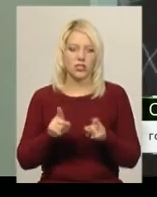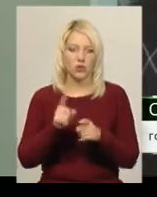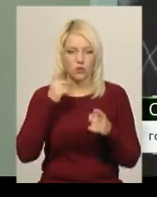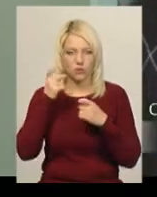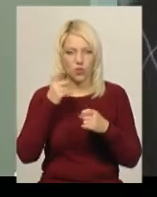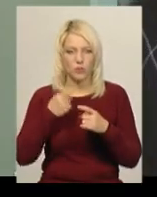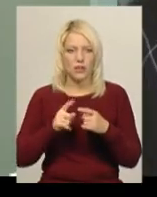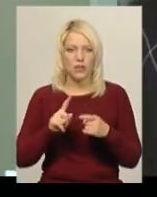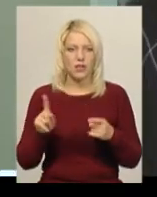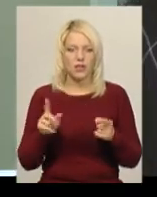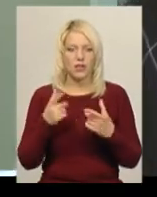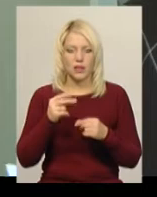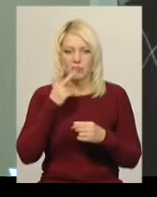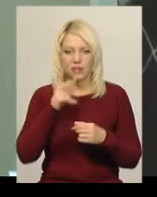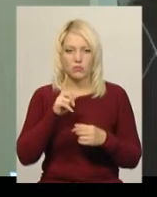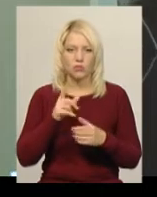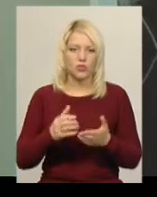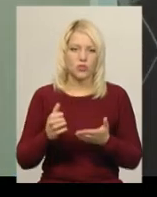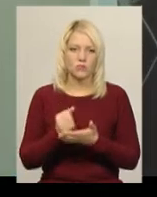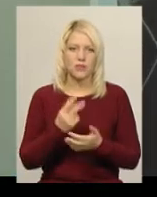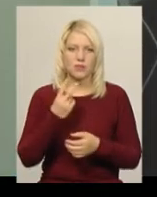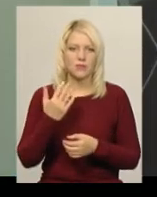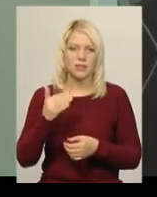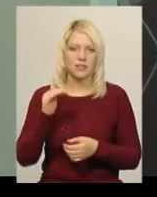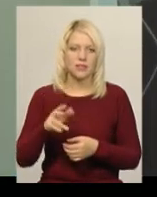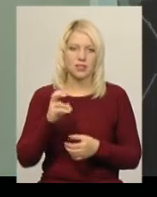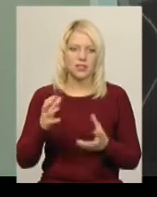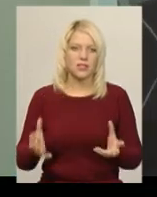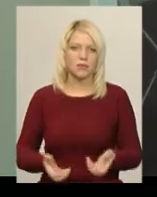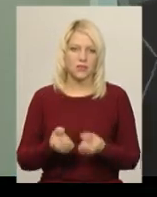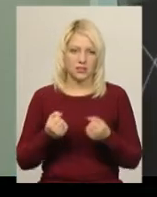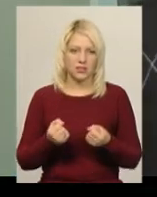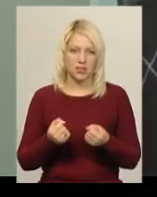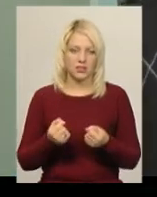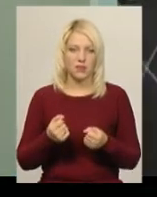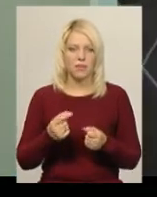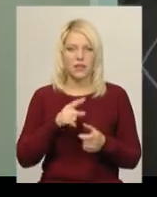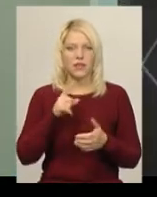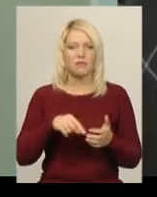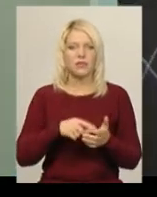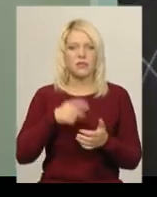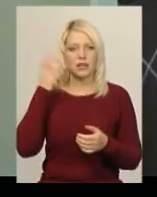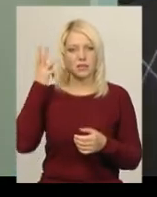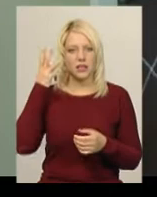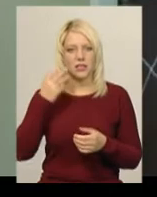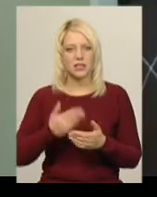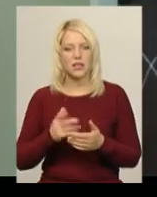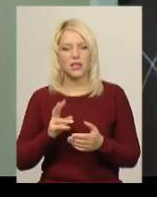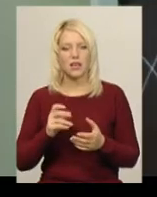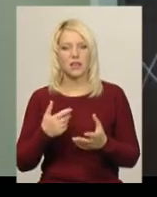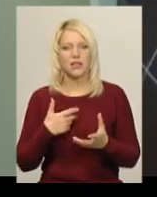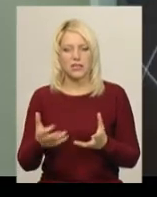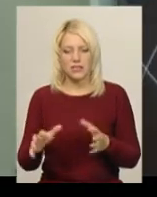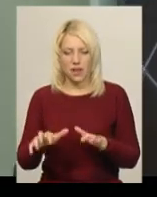кожного медведя збирає, як бачимо, 25 тисяч на спасення. Ну, от з міста Хмельницького він візьме, як спасаючи